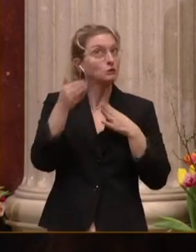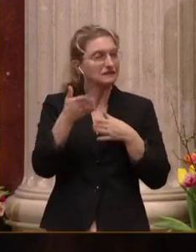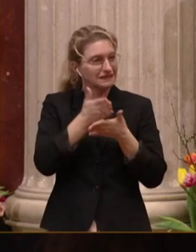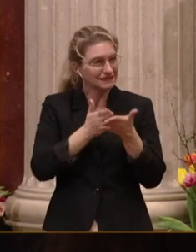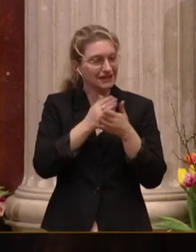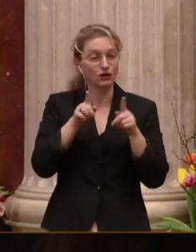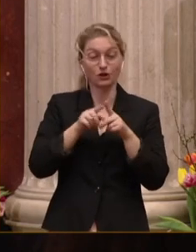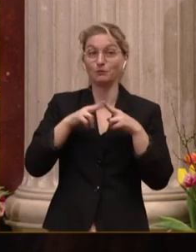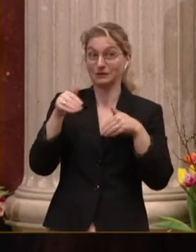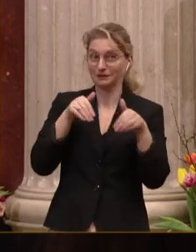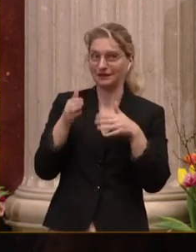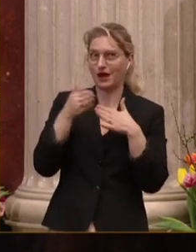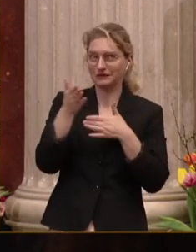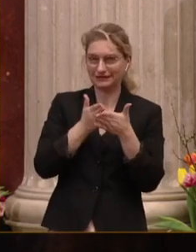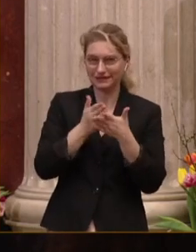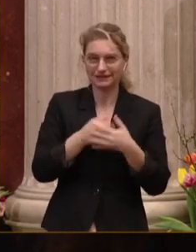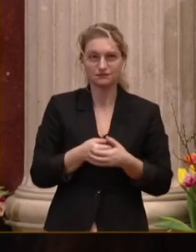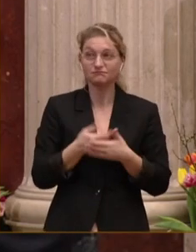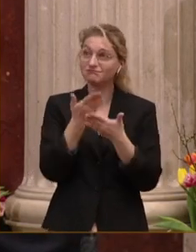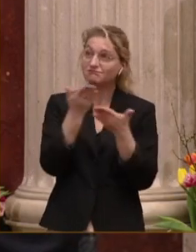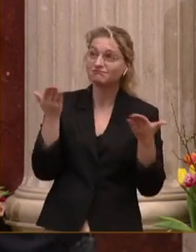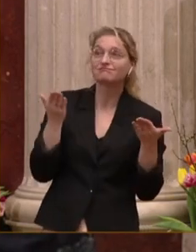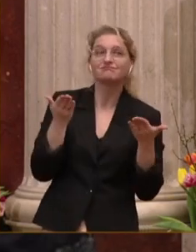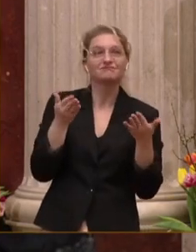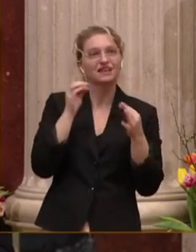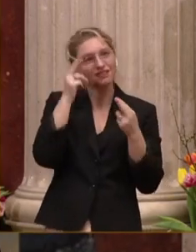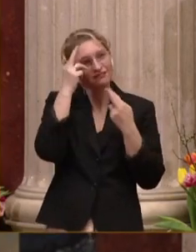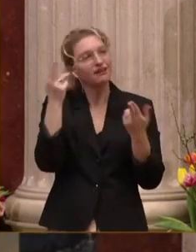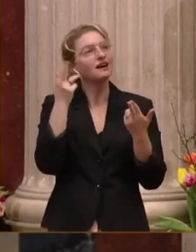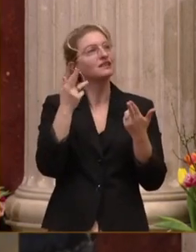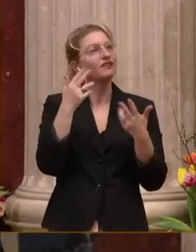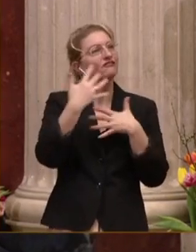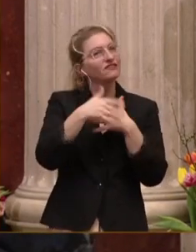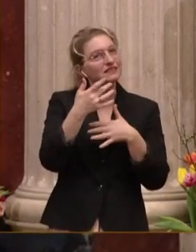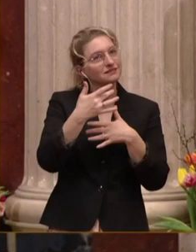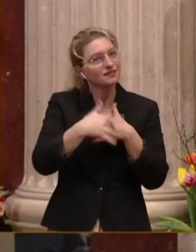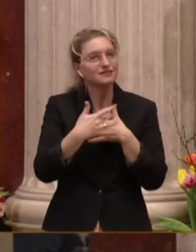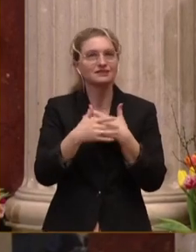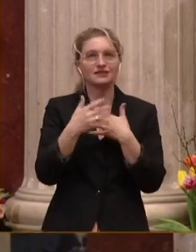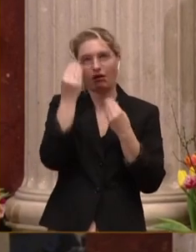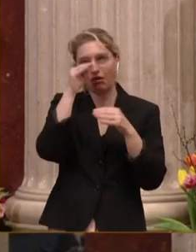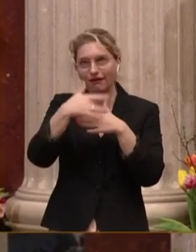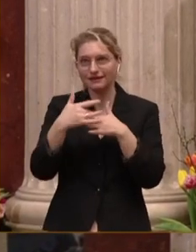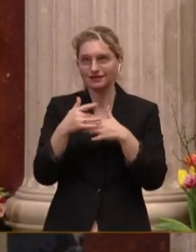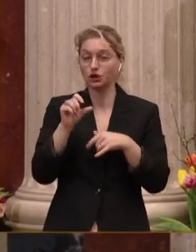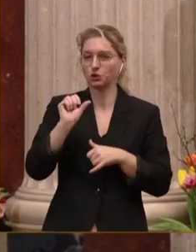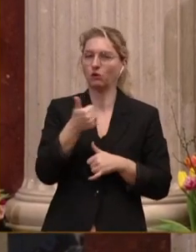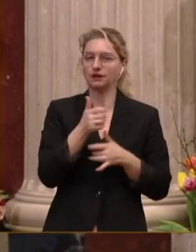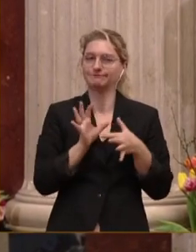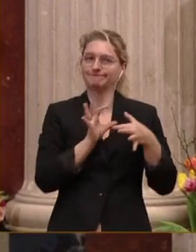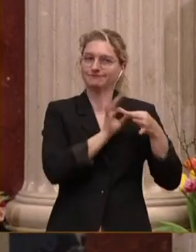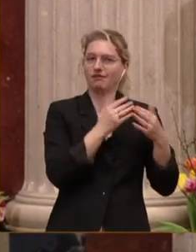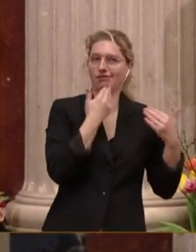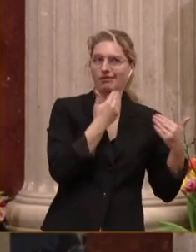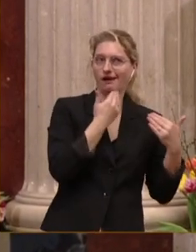Bundesminister Außerdienst, meine sehr verehrten Fest- und Ehrengäste, ich darf mich zuerst den Dankesworten anschließen,